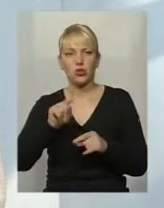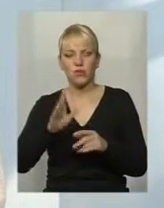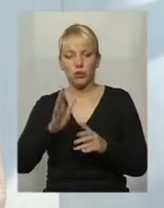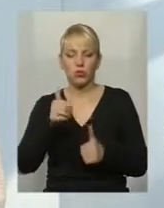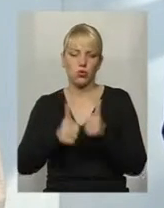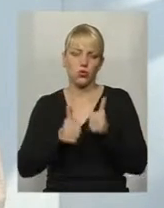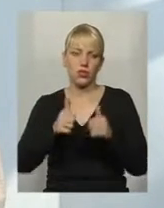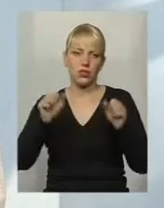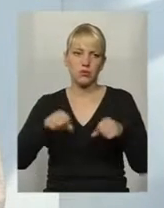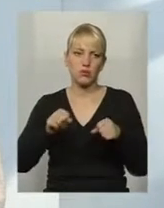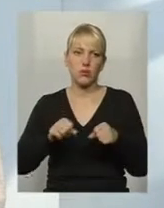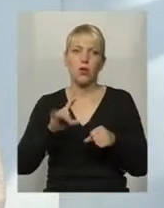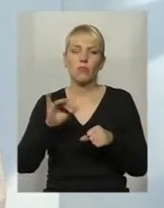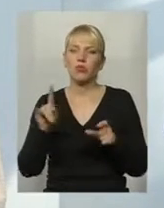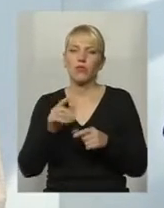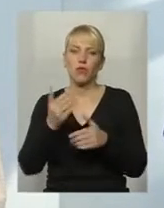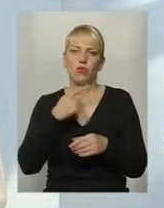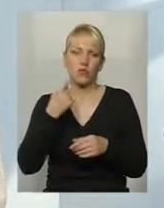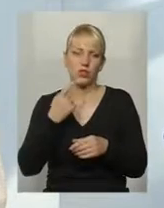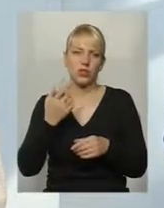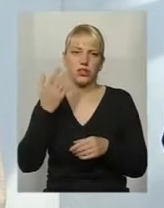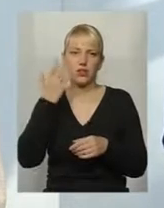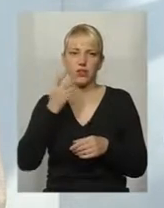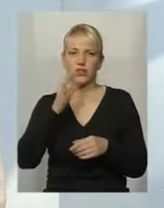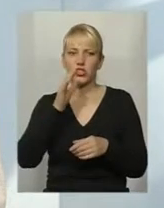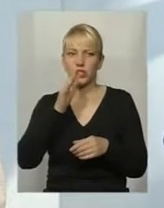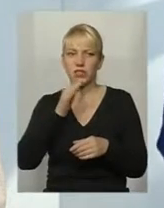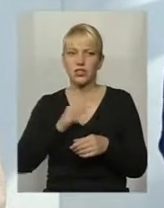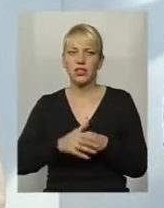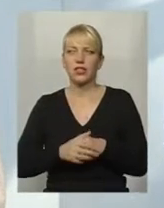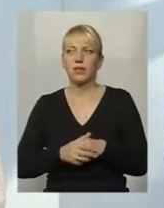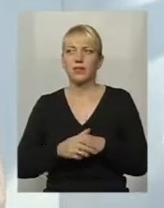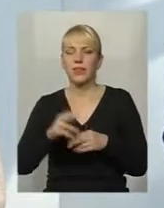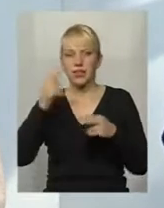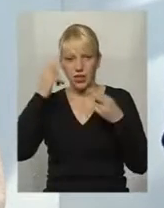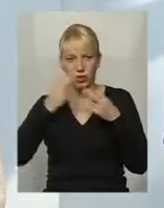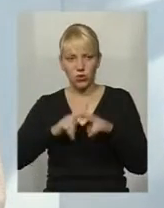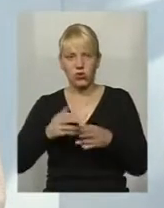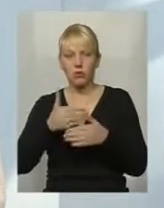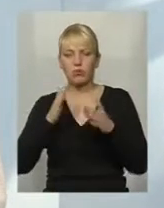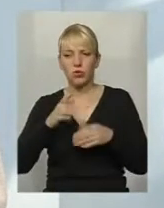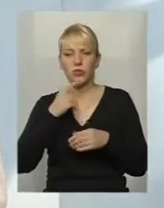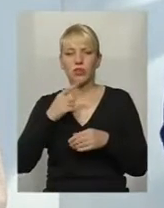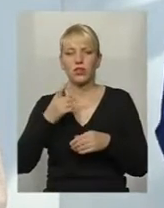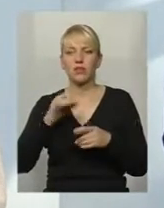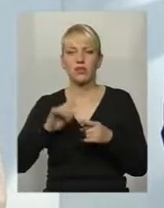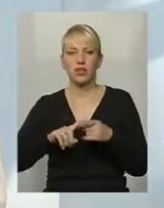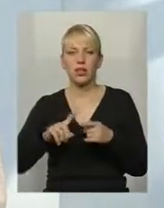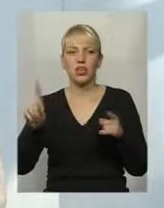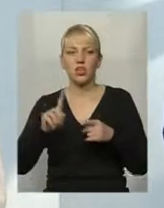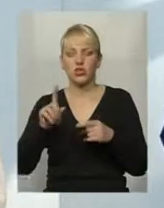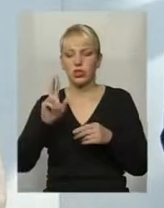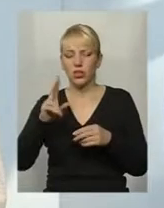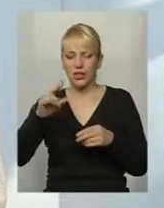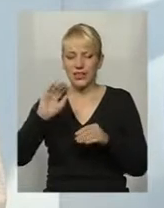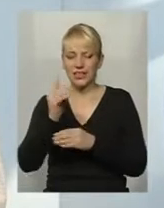конкурентно спроможні. Про що Ви говорите в час інтелектуальних технологій? Ми будемо говорити про те, що дитина, яка робить